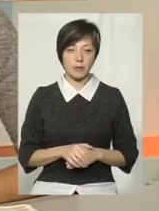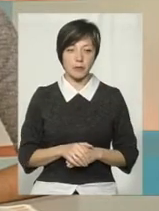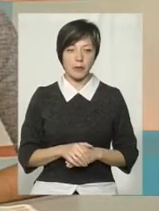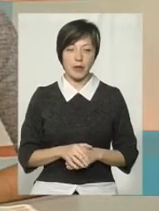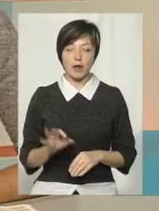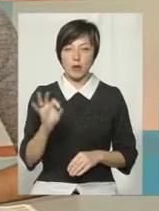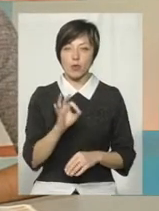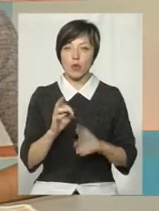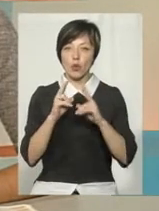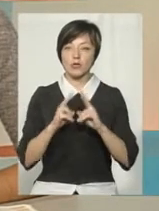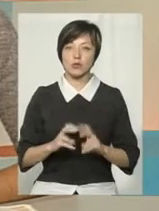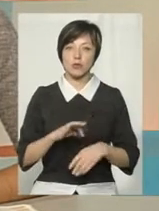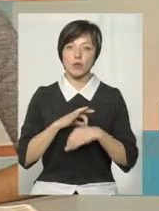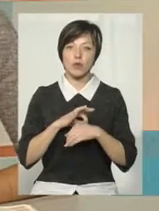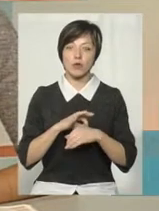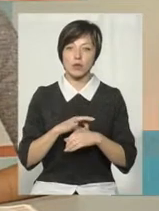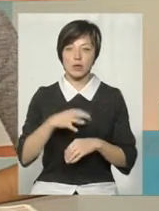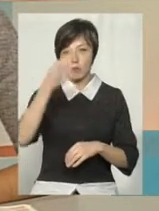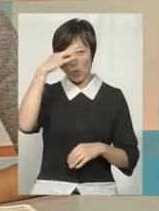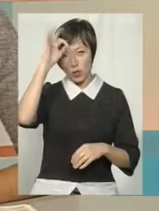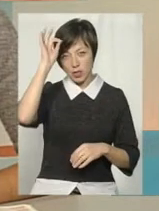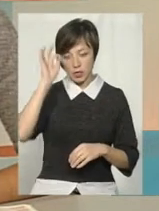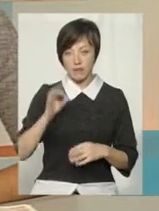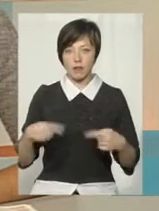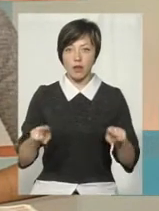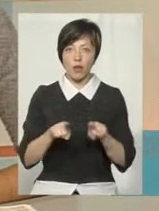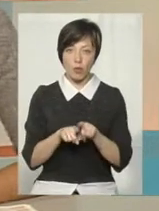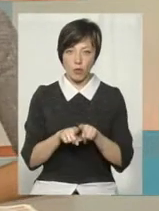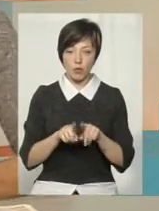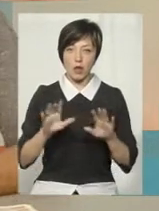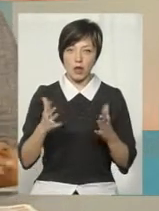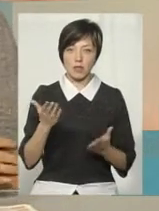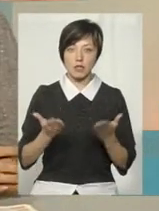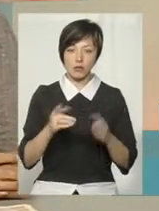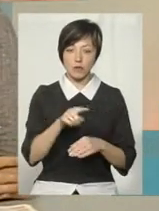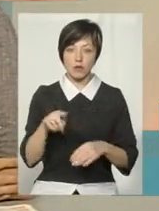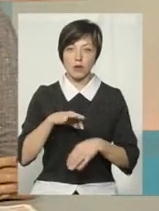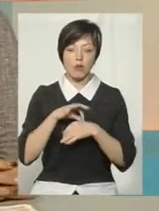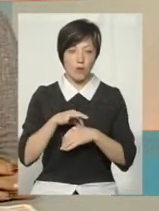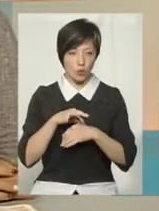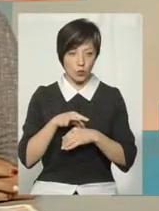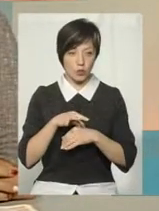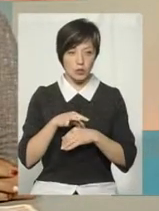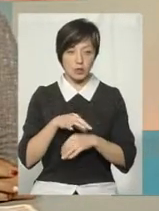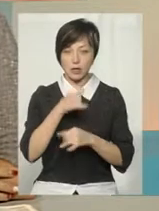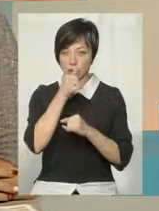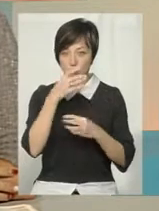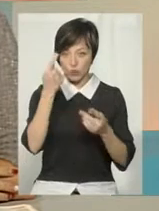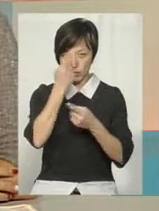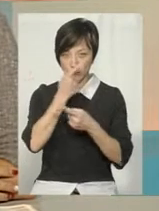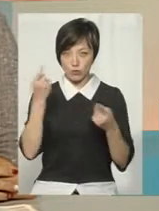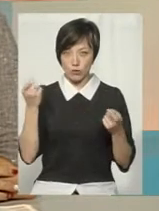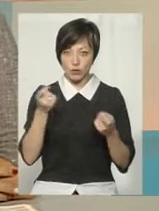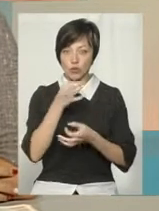Стосовно розслідування, яке проводить поліція, ну, в такому разі, якщо вони проводять, я не можу озвучувати